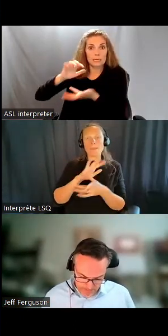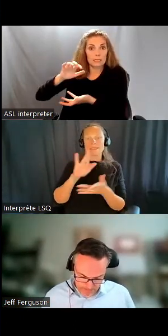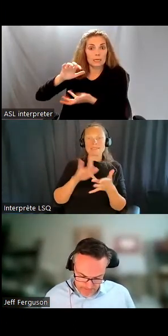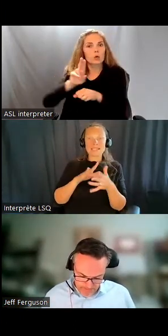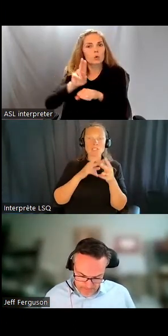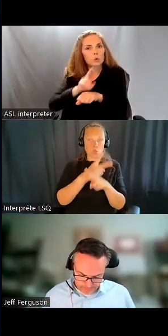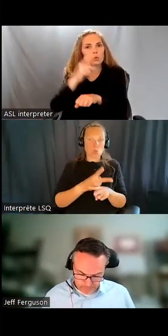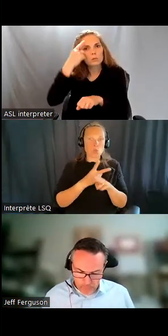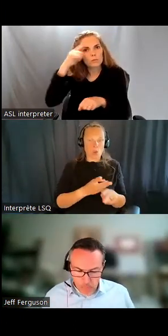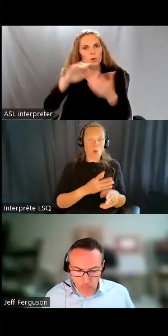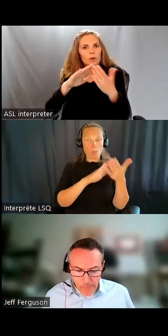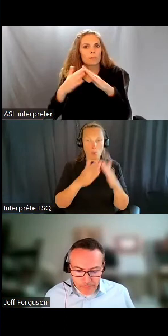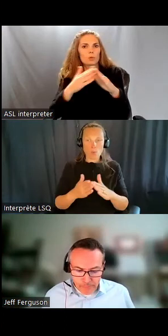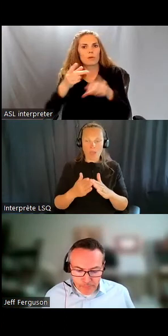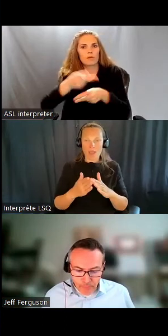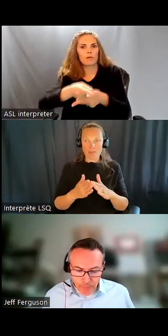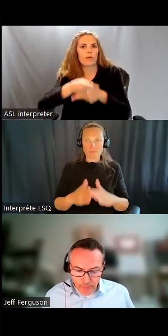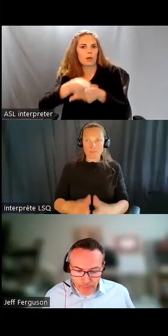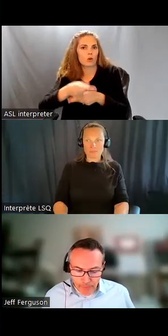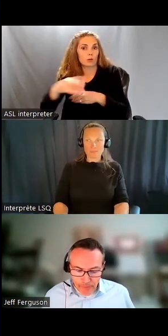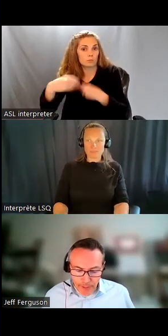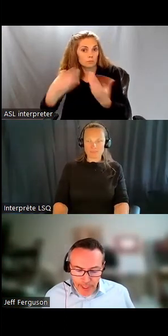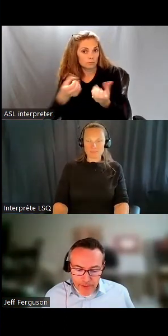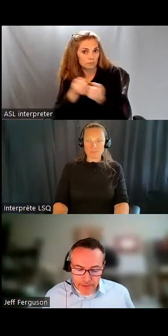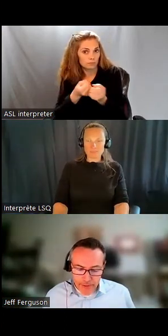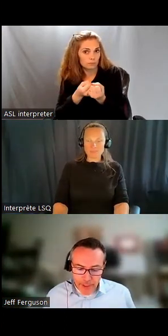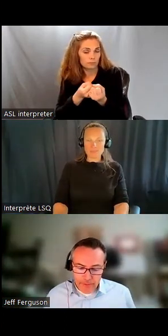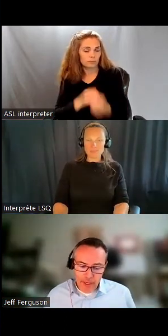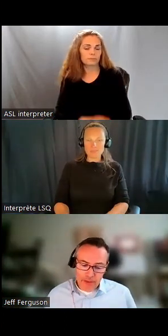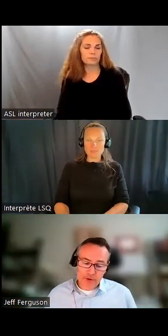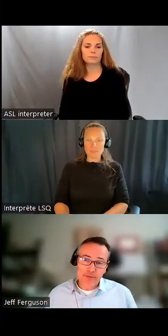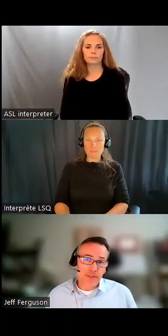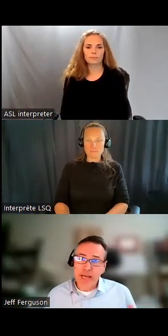soient redistribuées pour le soutien des personnes.